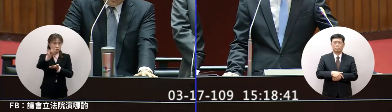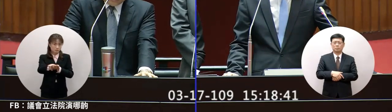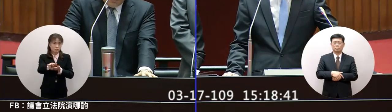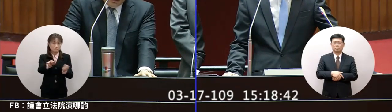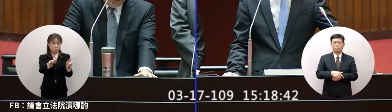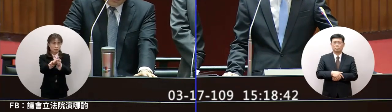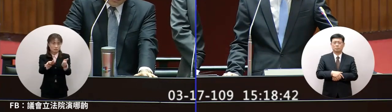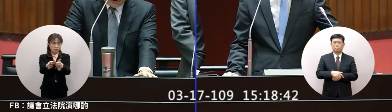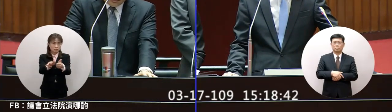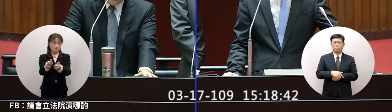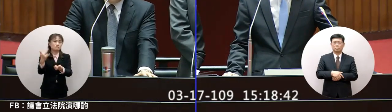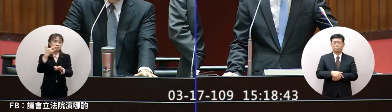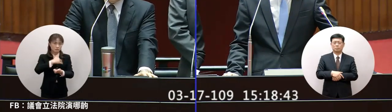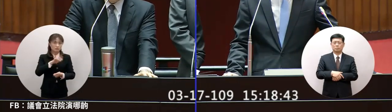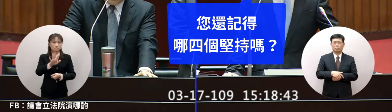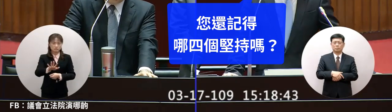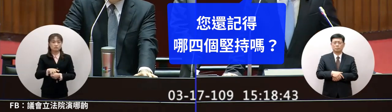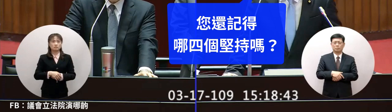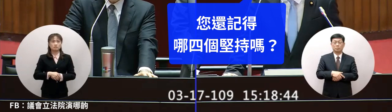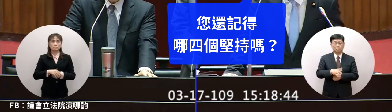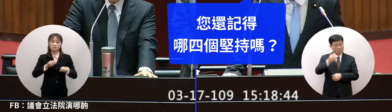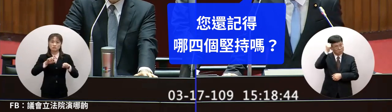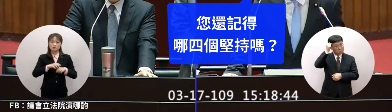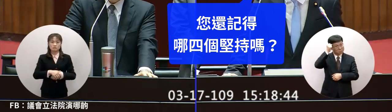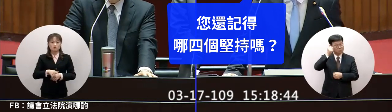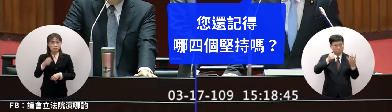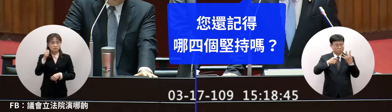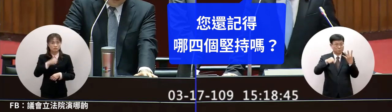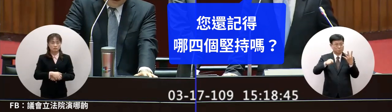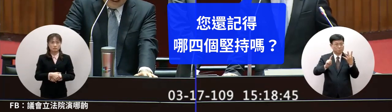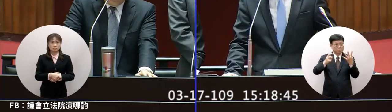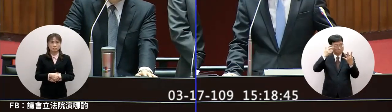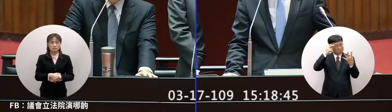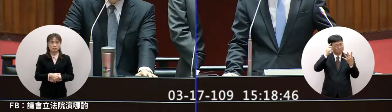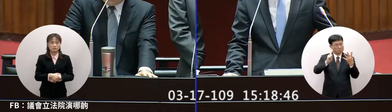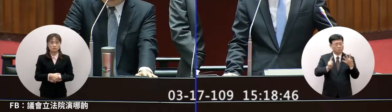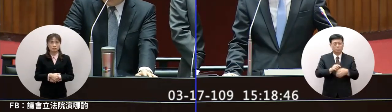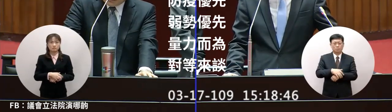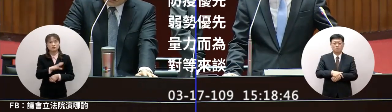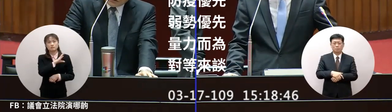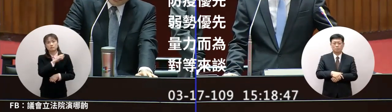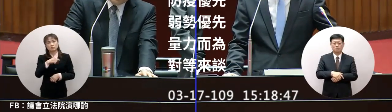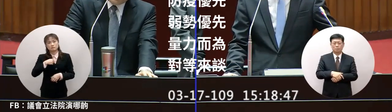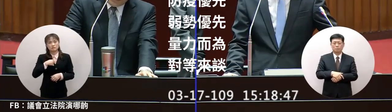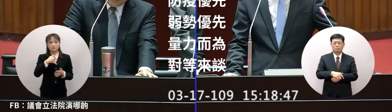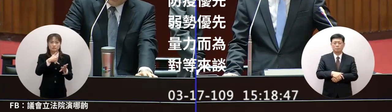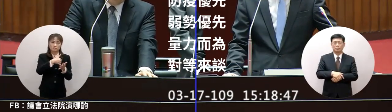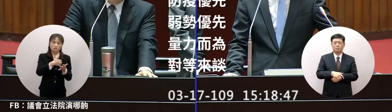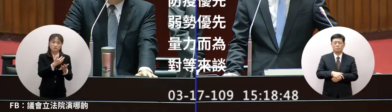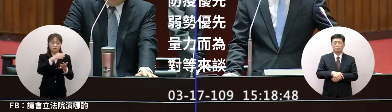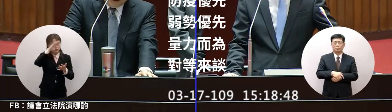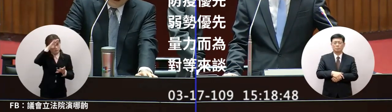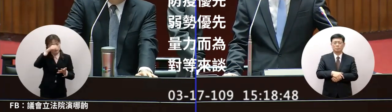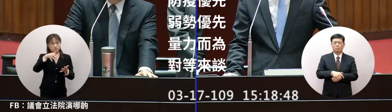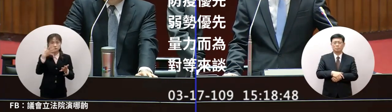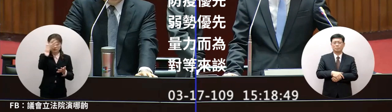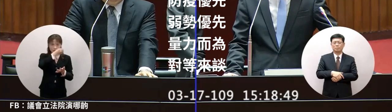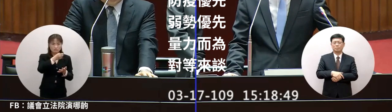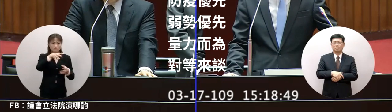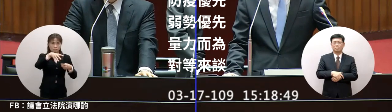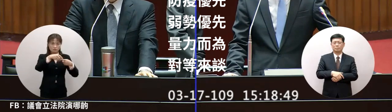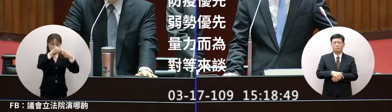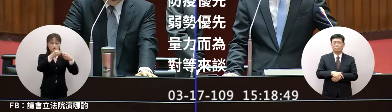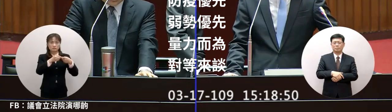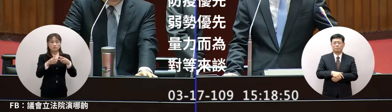上都有照我所提的您還記得哪四個堅持嗎當然都有講弱勢優先我們要